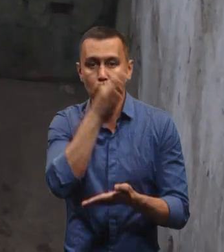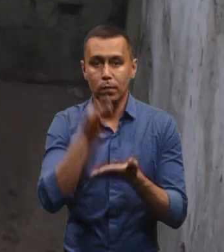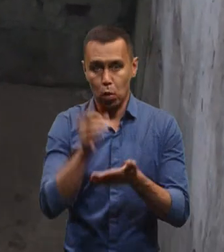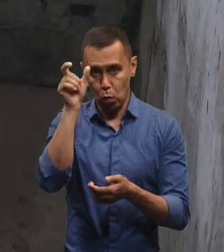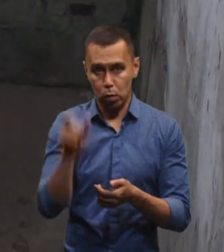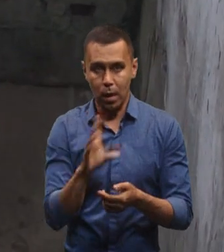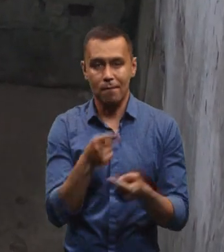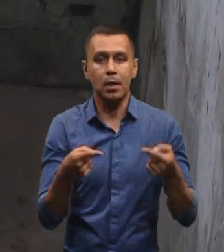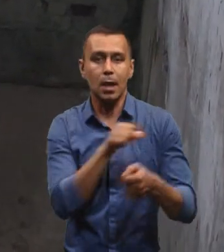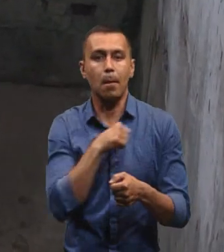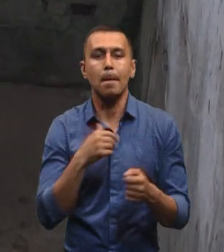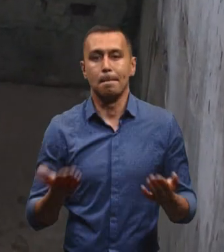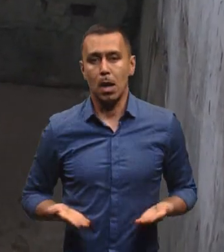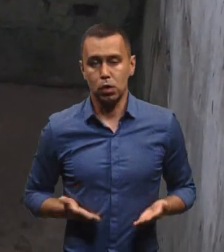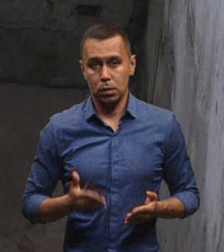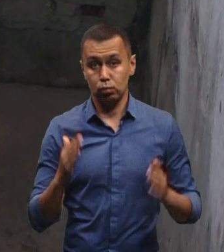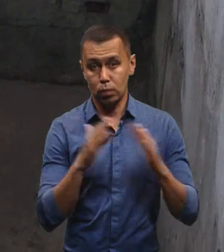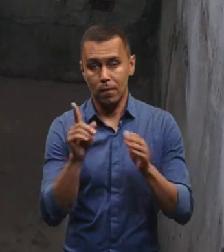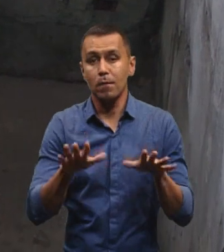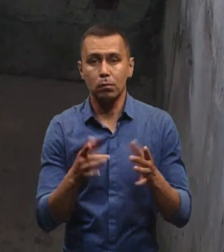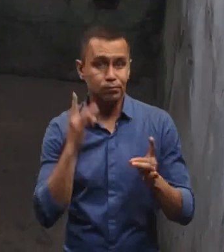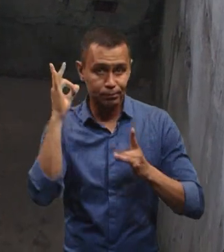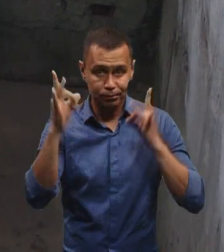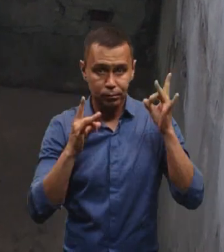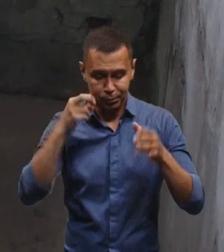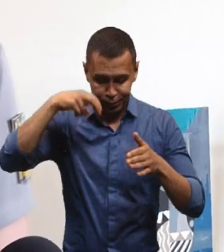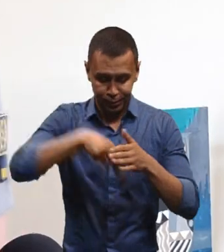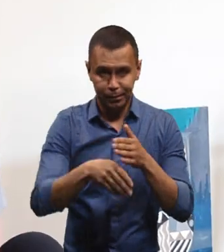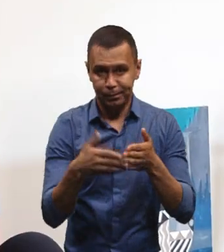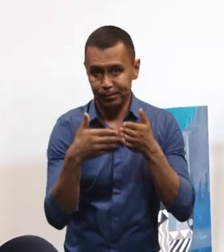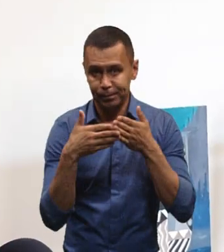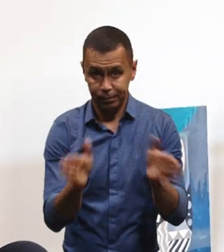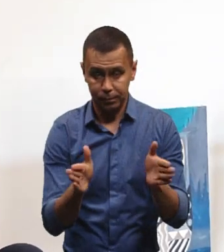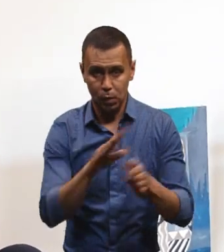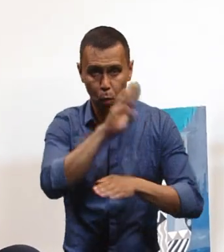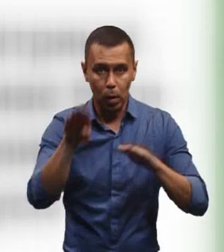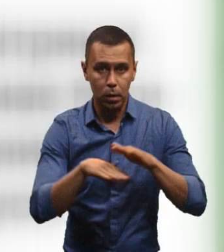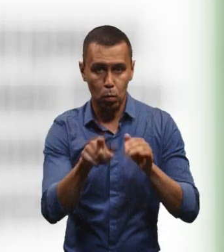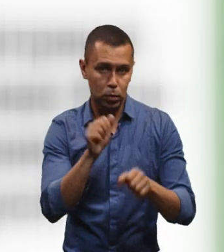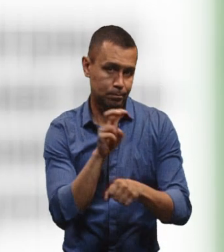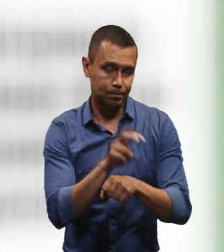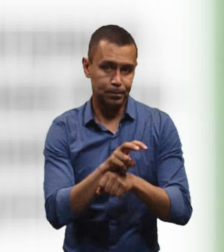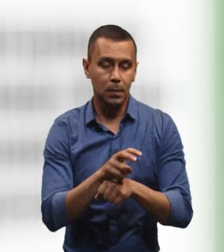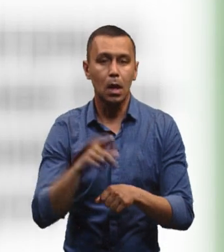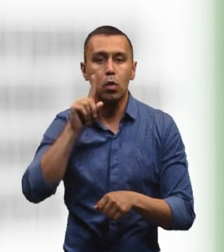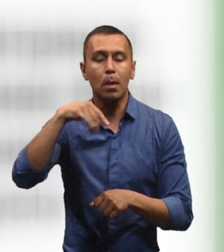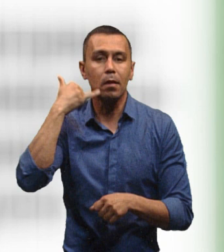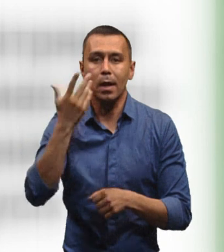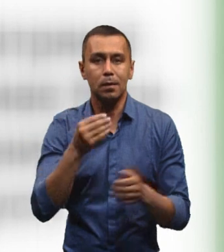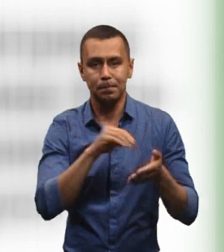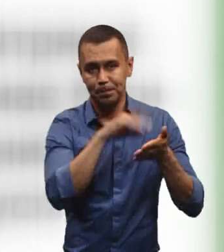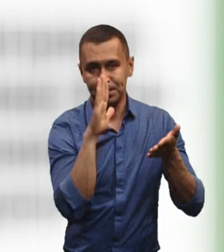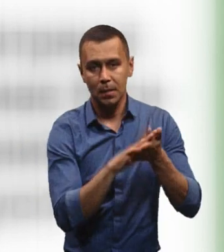яку визначали самі мешканці будинки. І він в випадку повітряної тривоги йшов, відкривав укриття і туди можна було заходити. За номером телефону, який